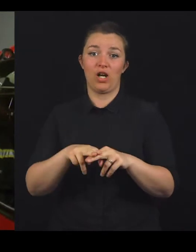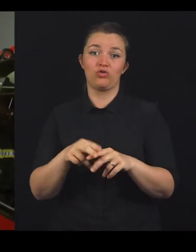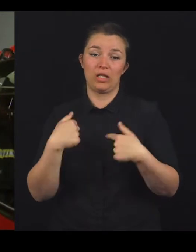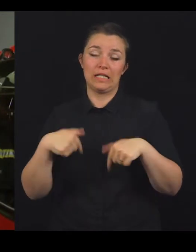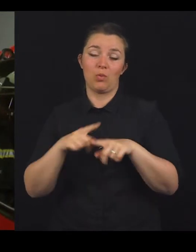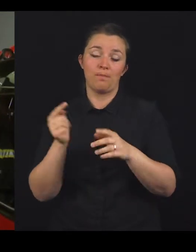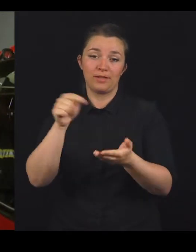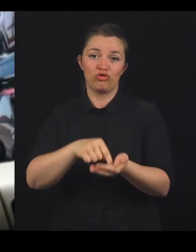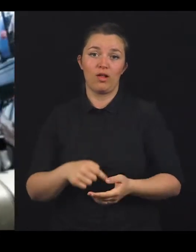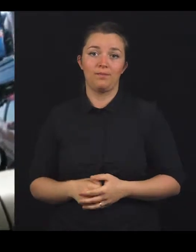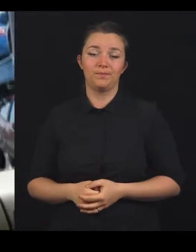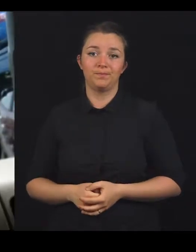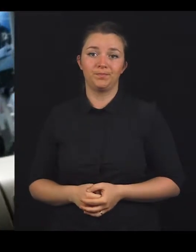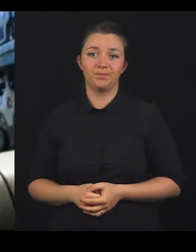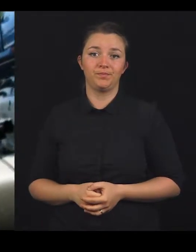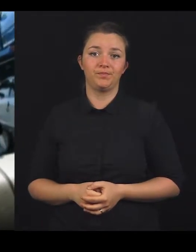več, no da smo pršili kaj.